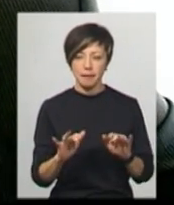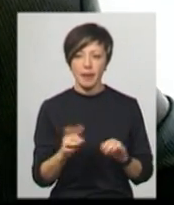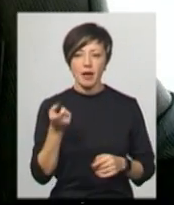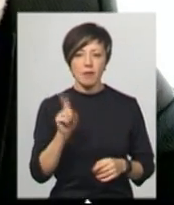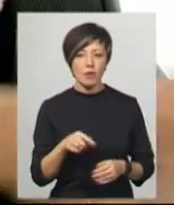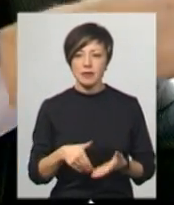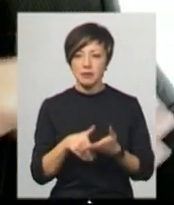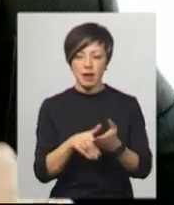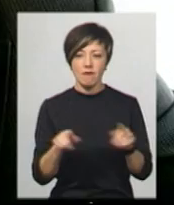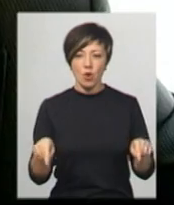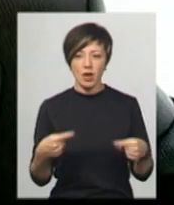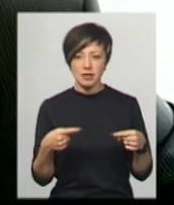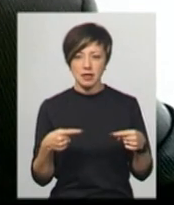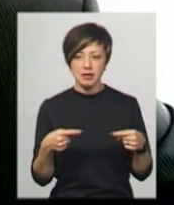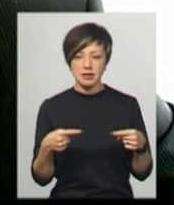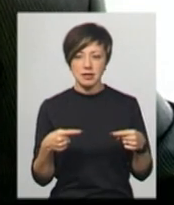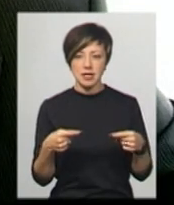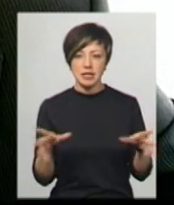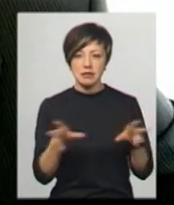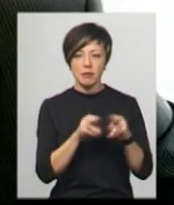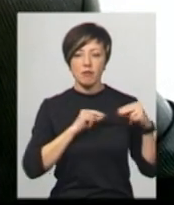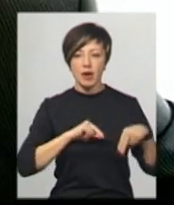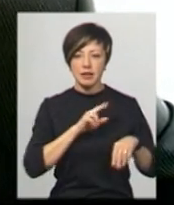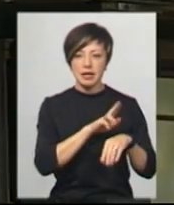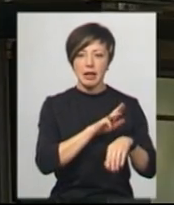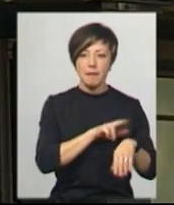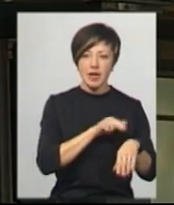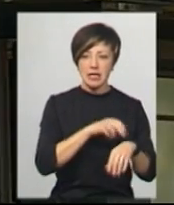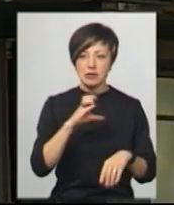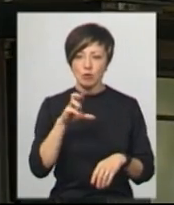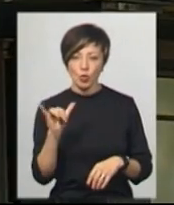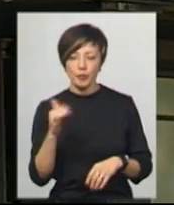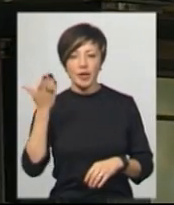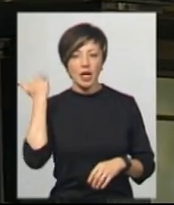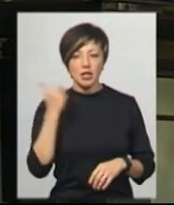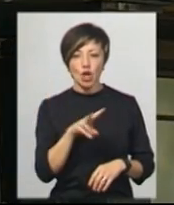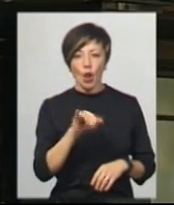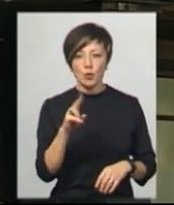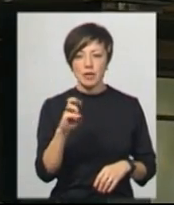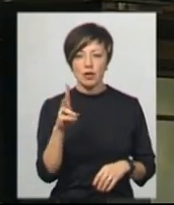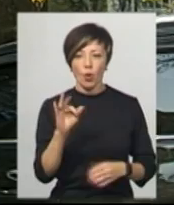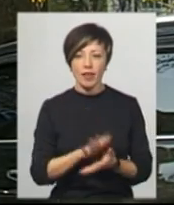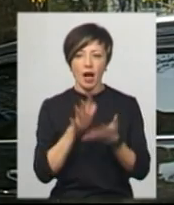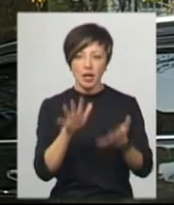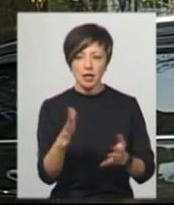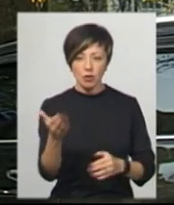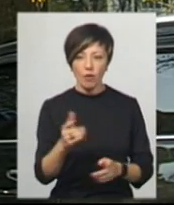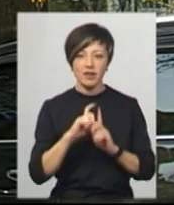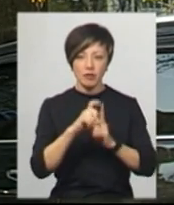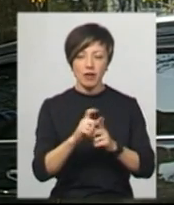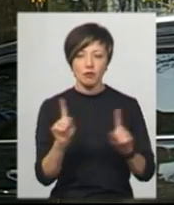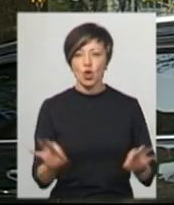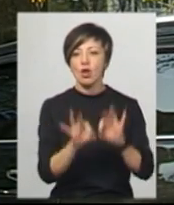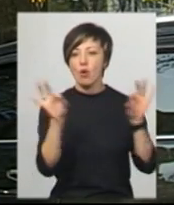Потім не сприяння в організації співпраці з МВС, СБУ. Раніше Юрій Луценко на критику з боку Горбатюка відповідав,